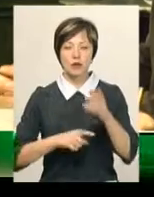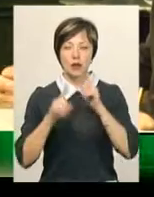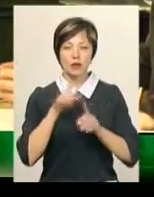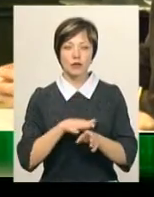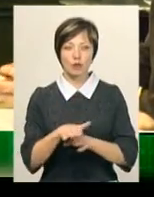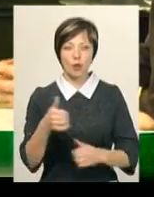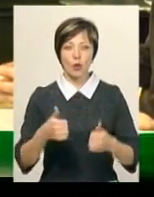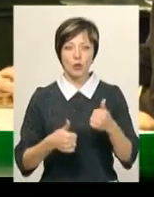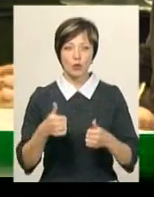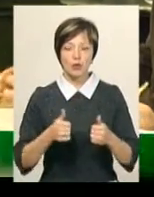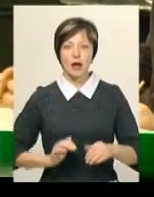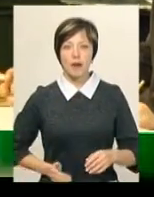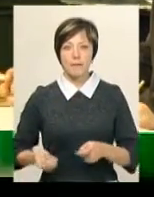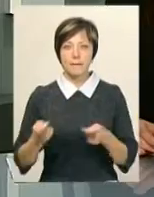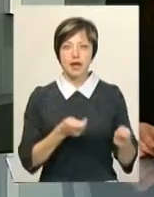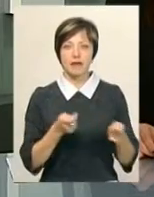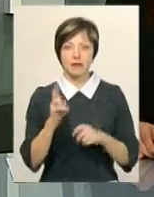ради відбувся конкурс перевізників.